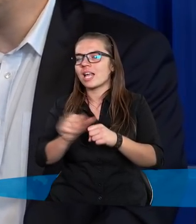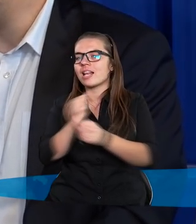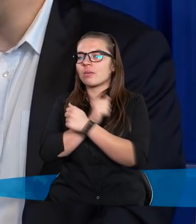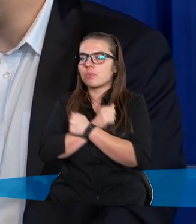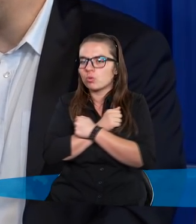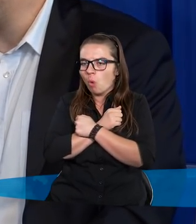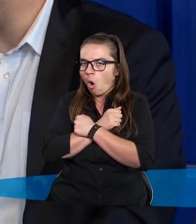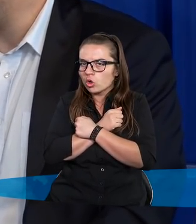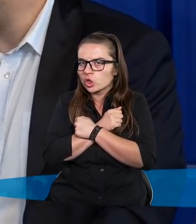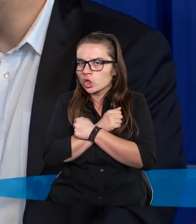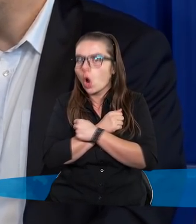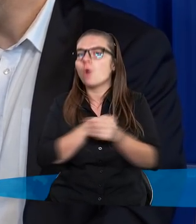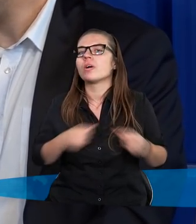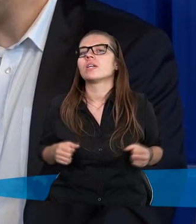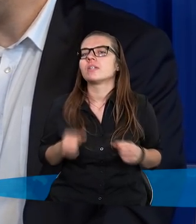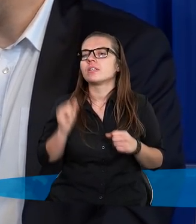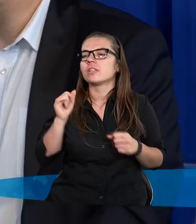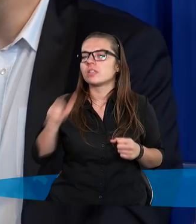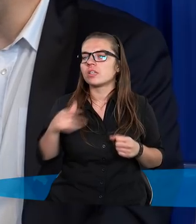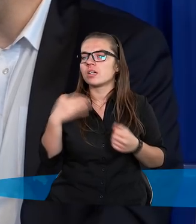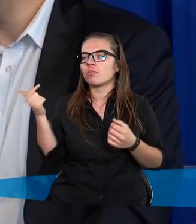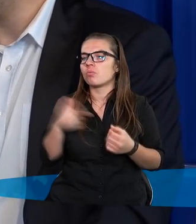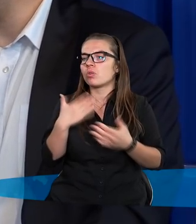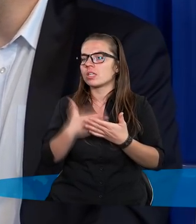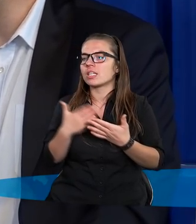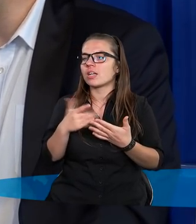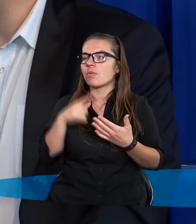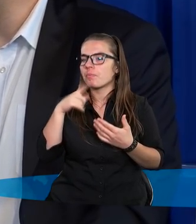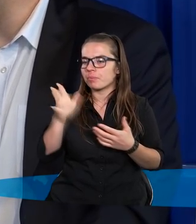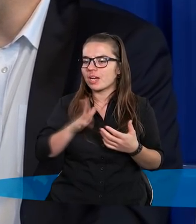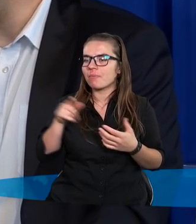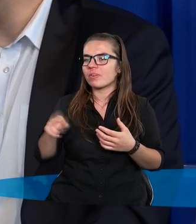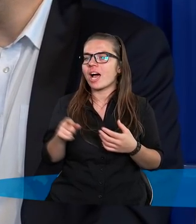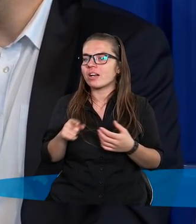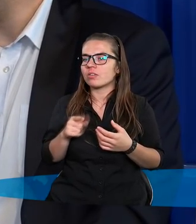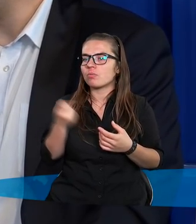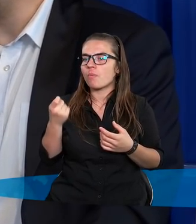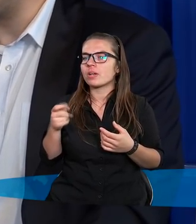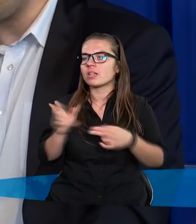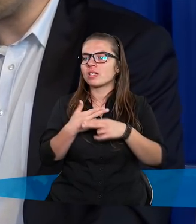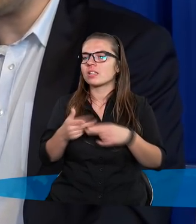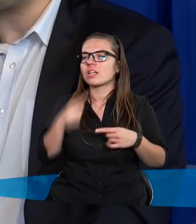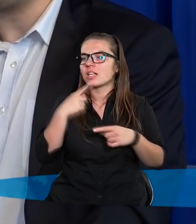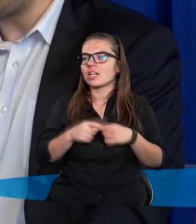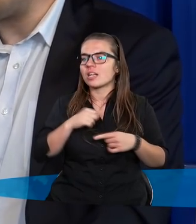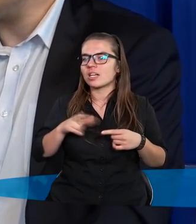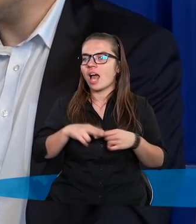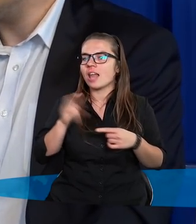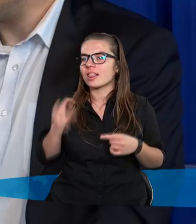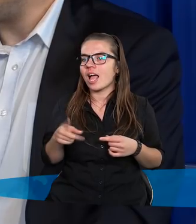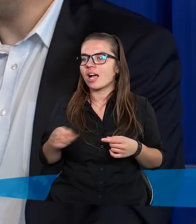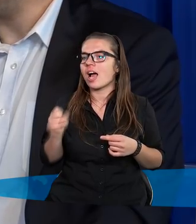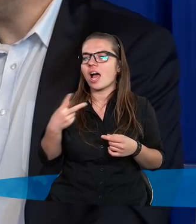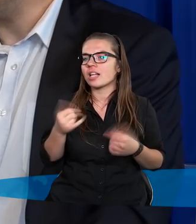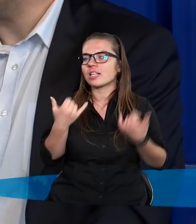miłością w Biblii? Jakie katusze musiał przeżywać w momencie, kiedy zdecydował się na takie,